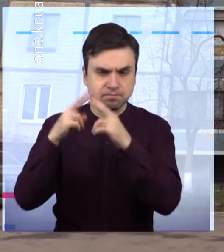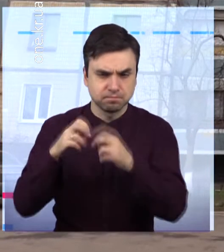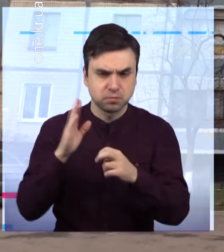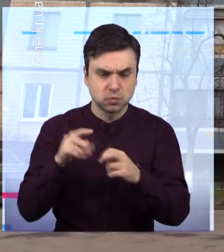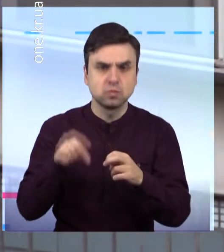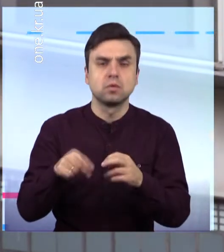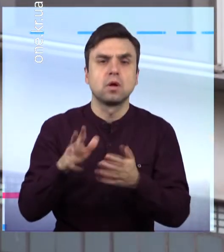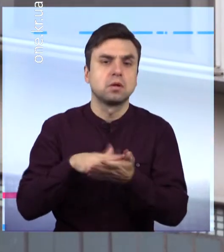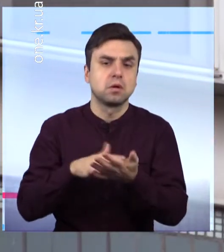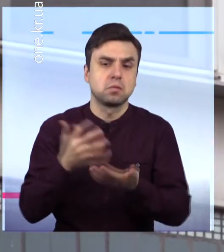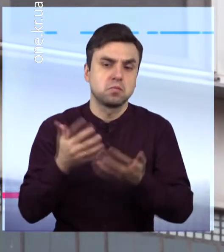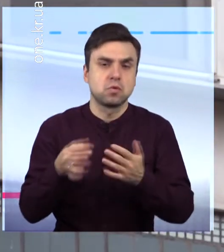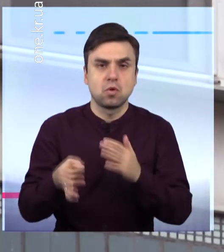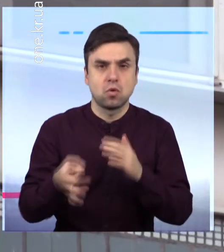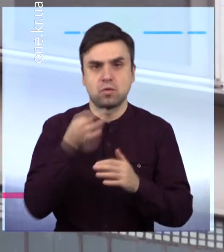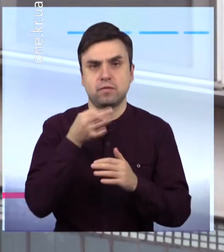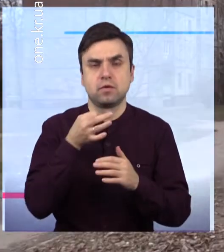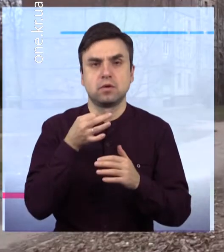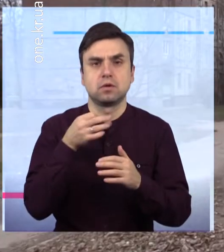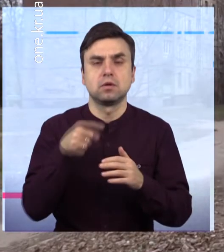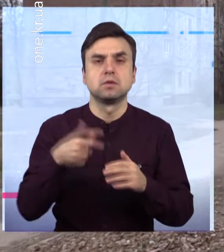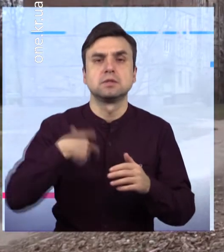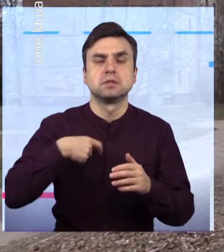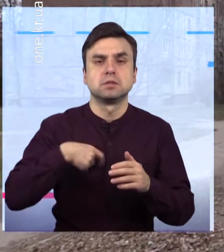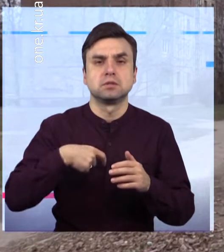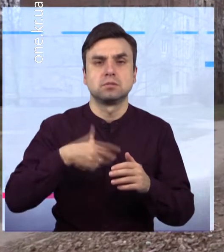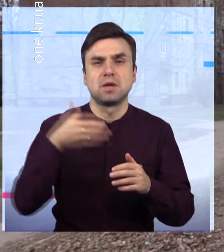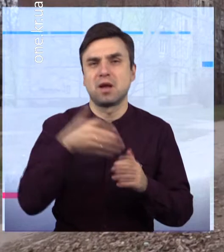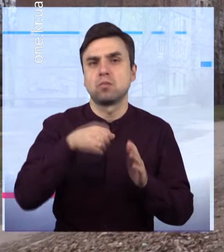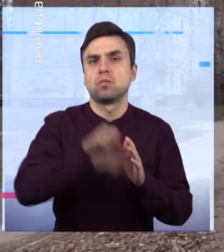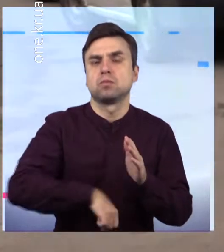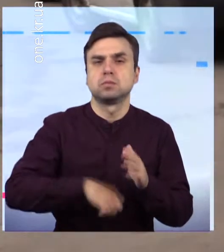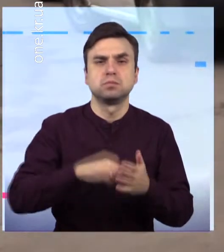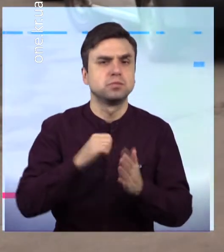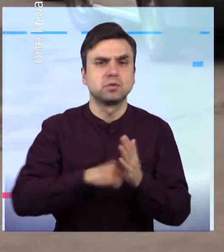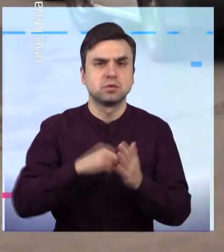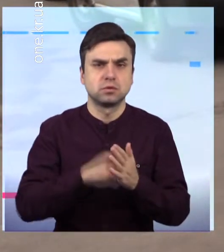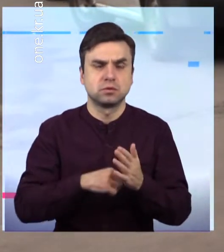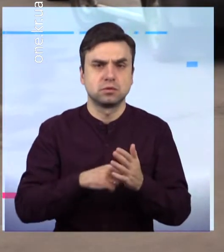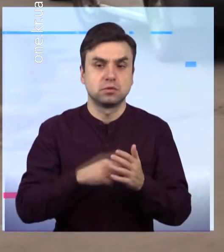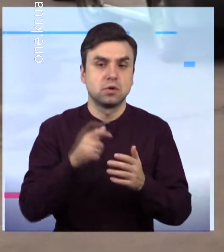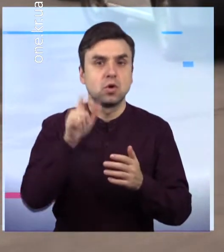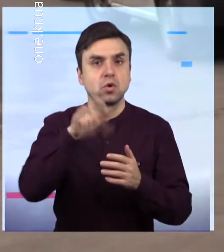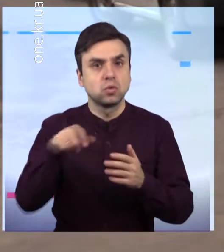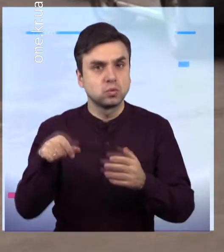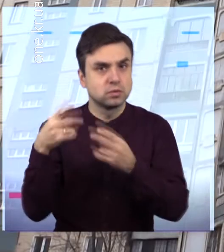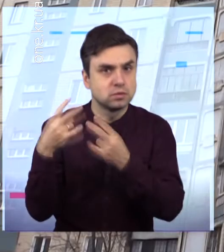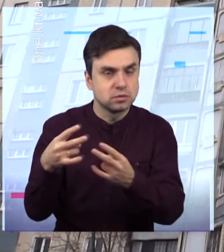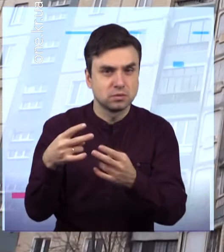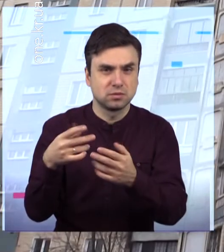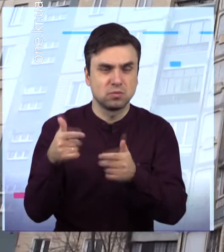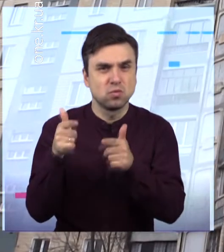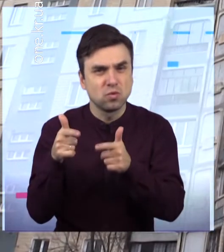правоохоронцям з'ясувати, що або хто насправді підштовхнув чоловіка до такого відчайдушного вчинку